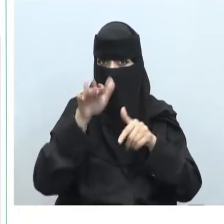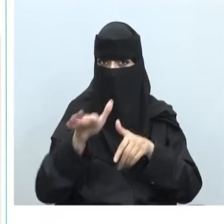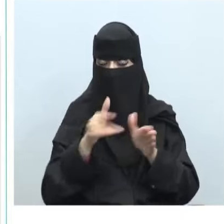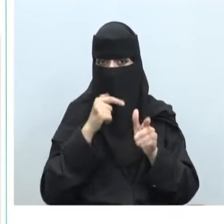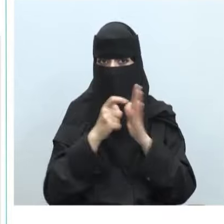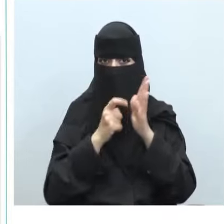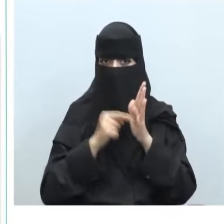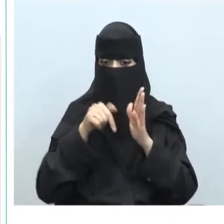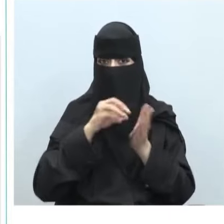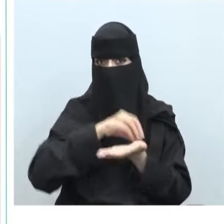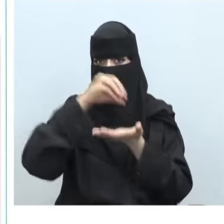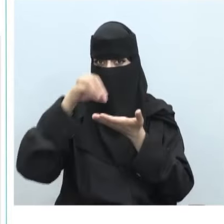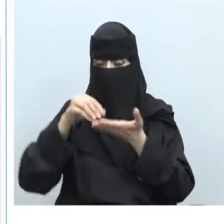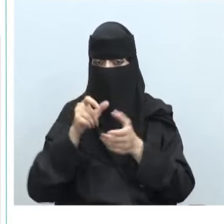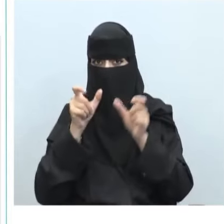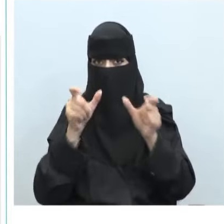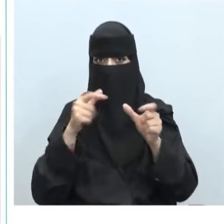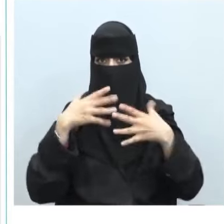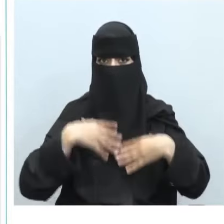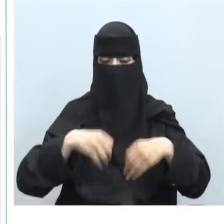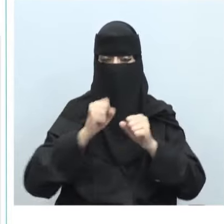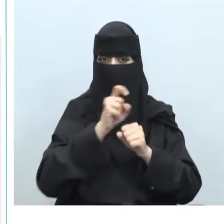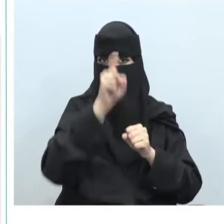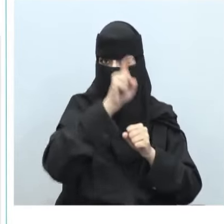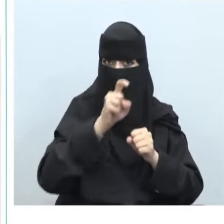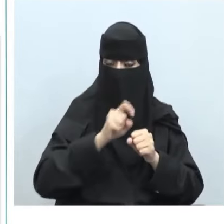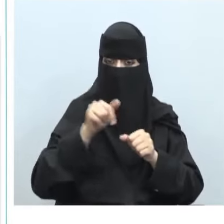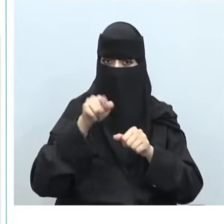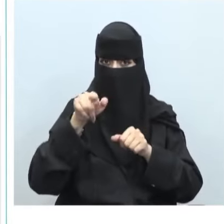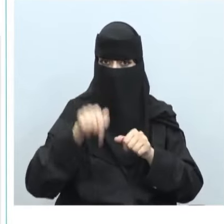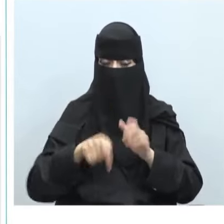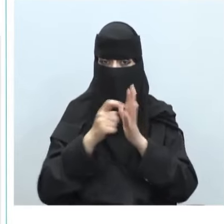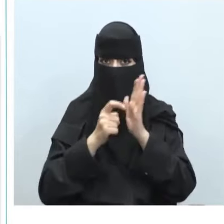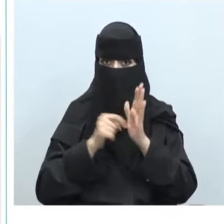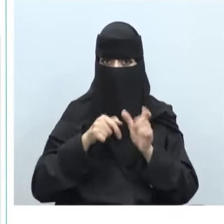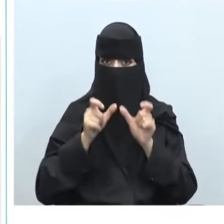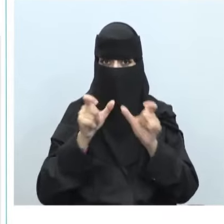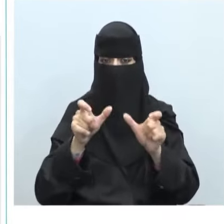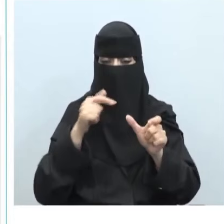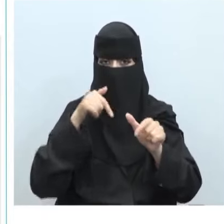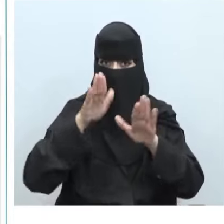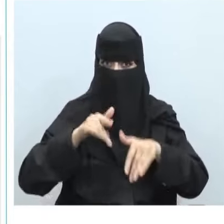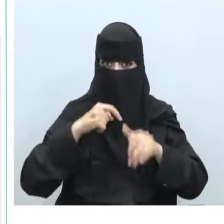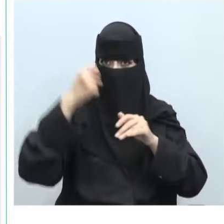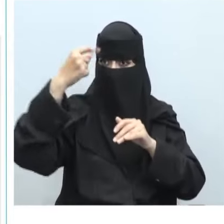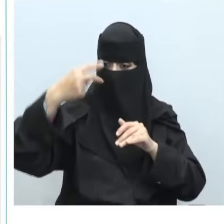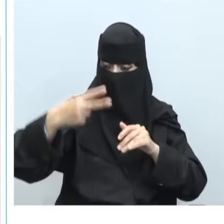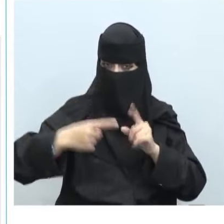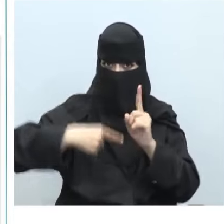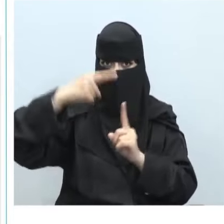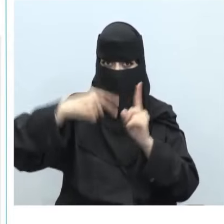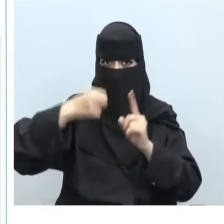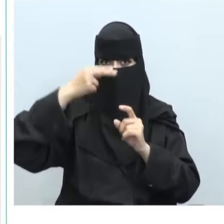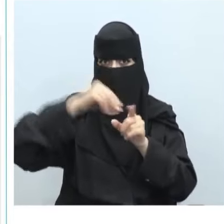قانون نقل التأمين الصحي والمساءلة هذا القانون اتحادي يضع معايير وطنية